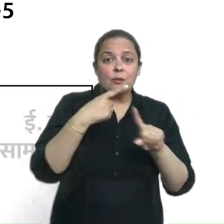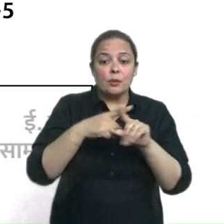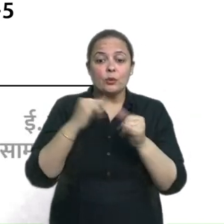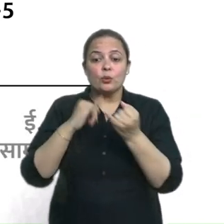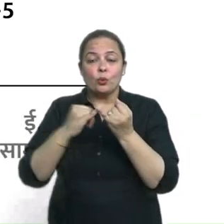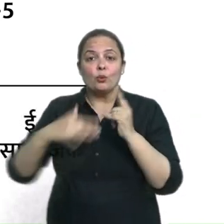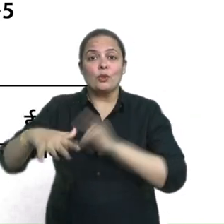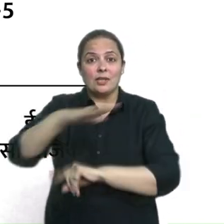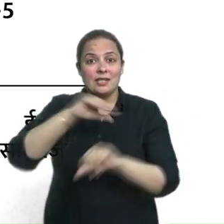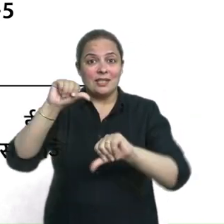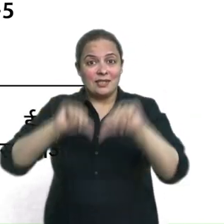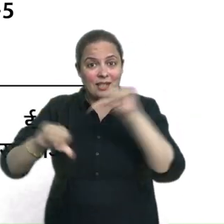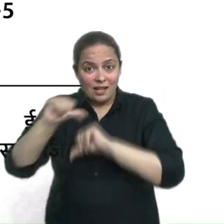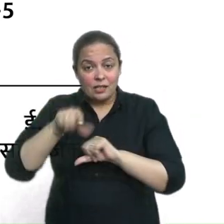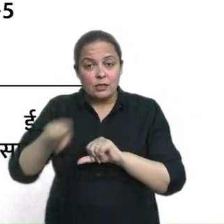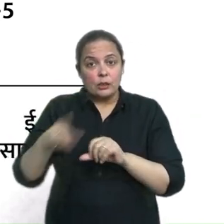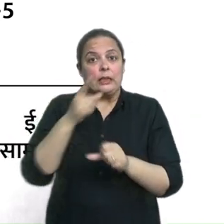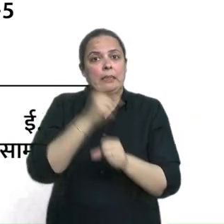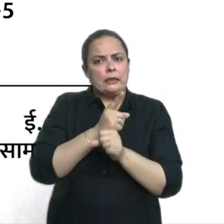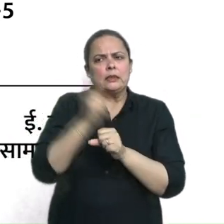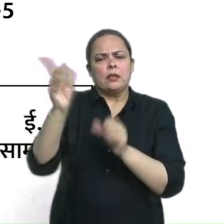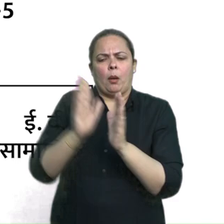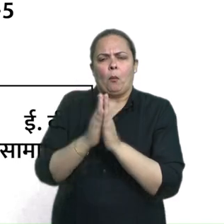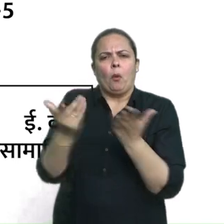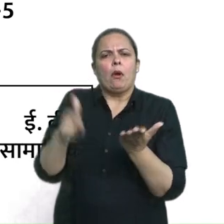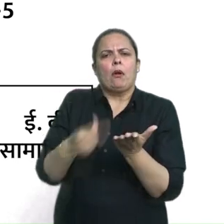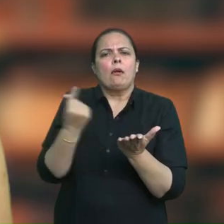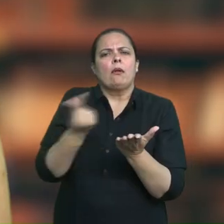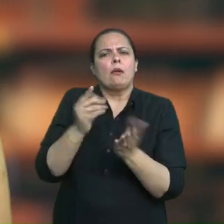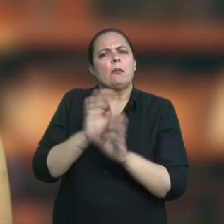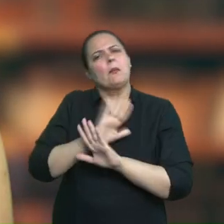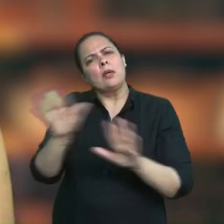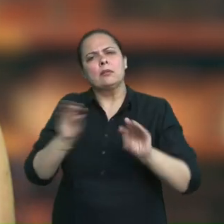2 यानी समाजिक विज्ञान द्वारा शामिल किया गया